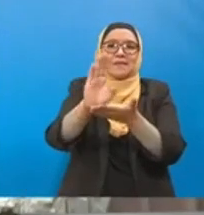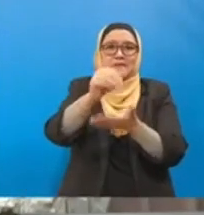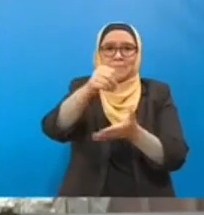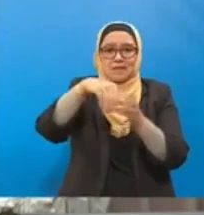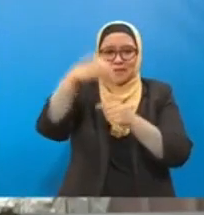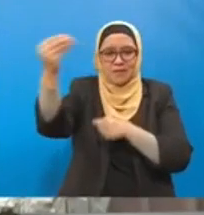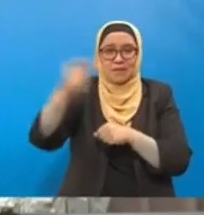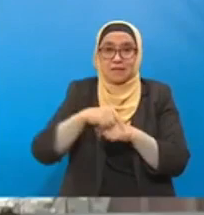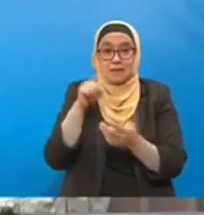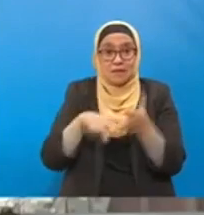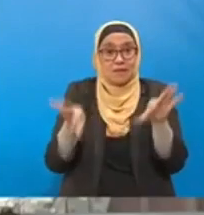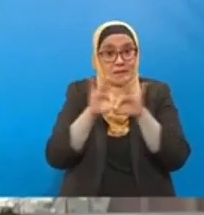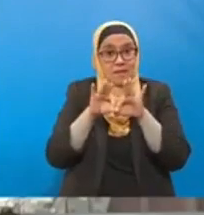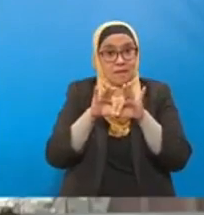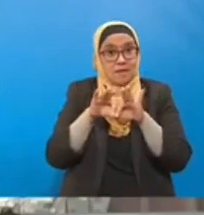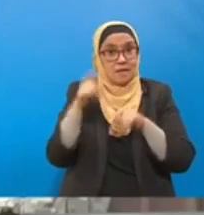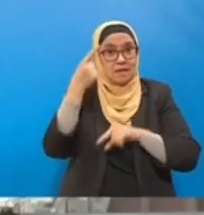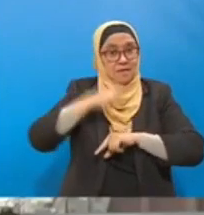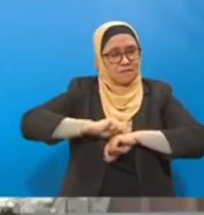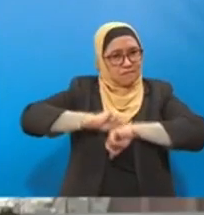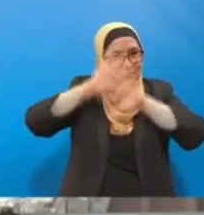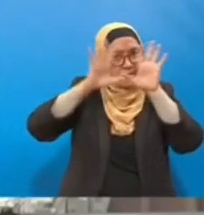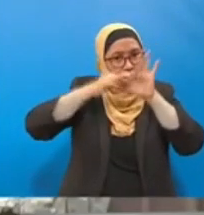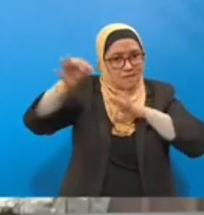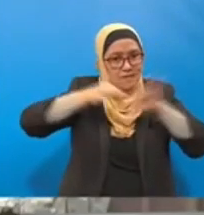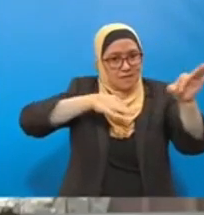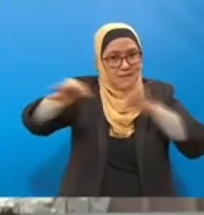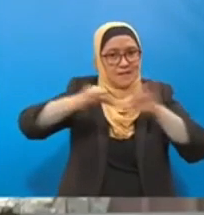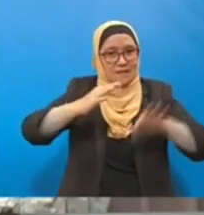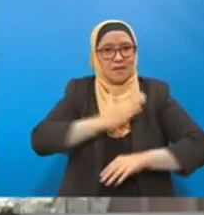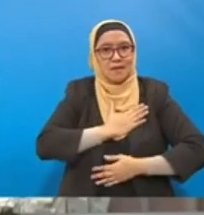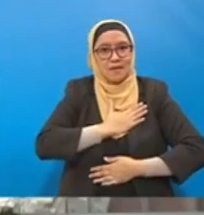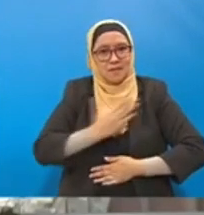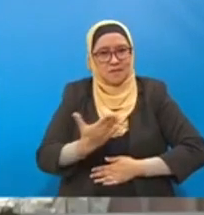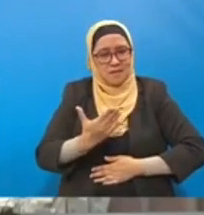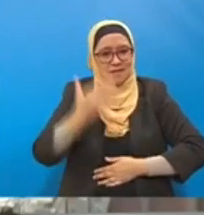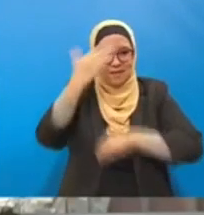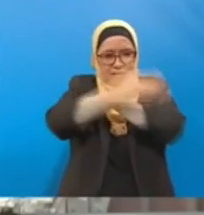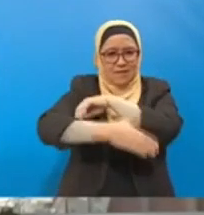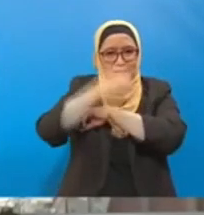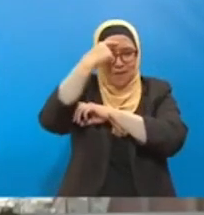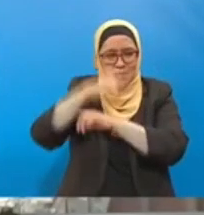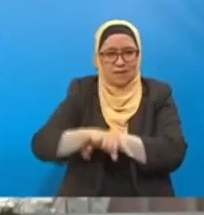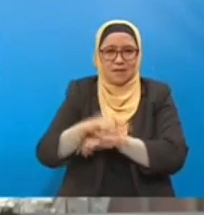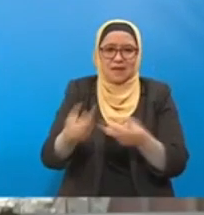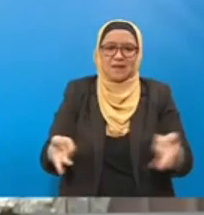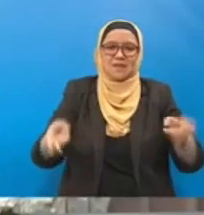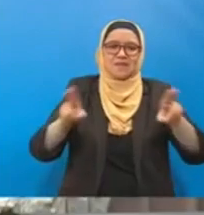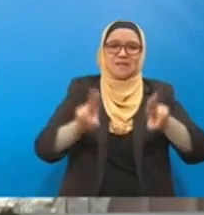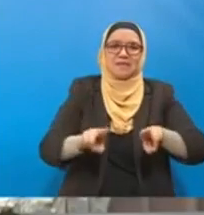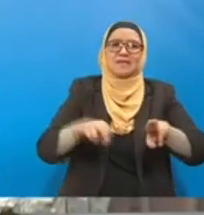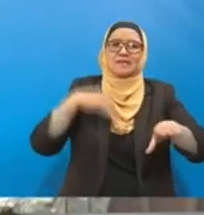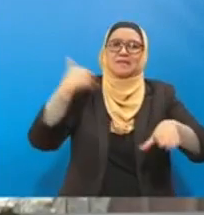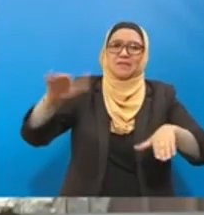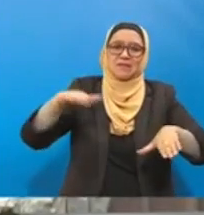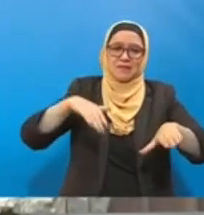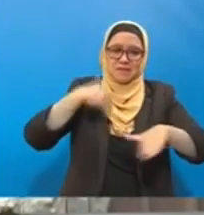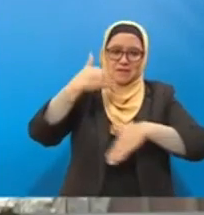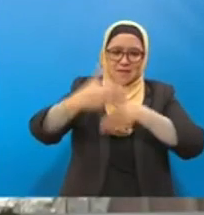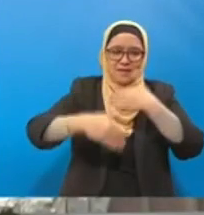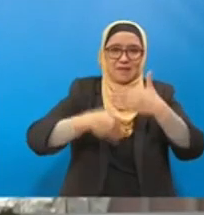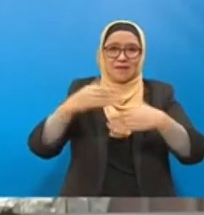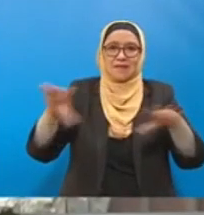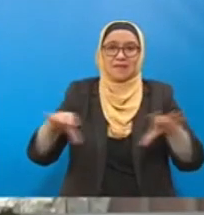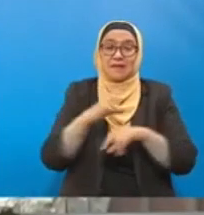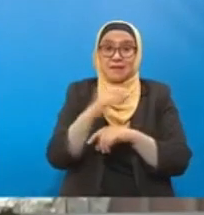kita jelaskan di sini komitmen negara kepada perjanjian yang telah kita meterai. Selain daripada itu, pencapaian sasaran